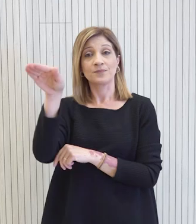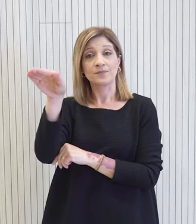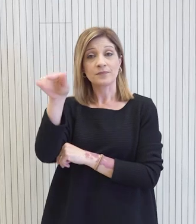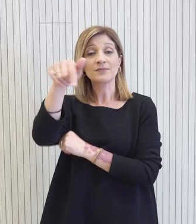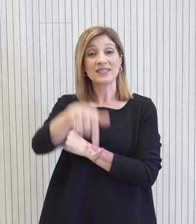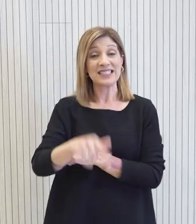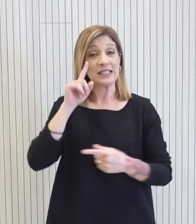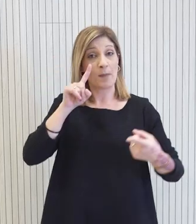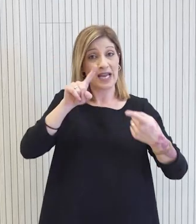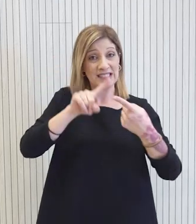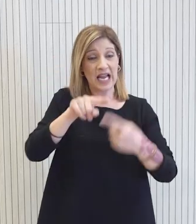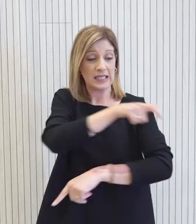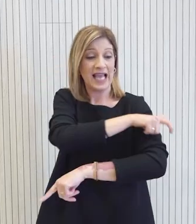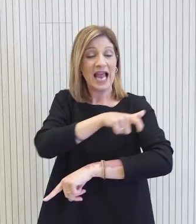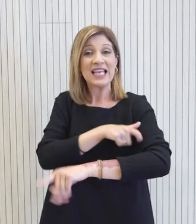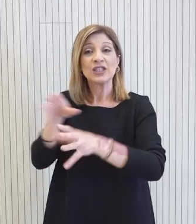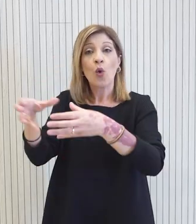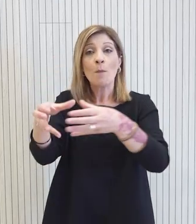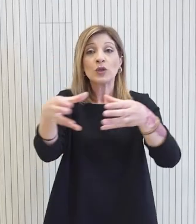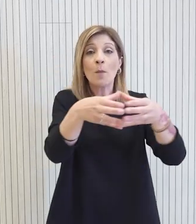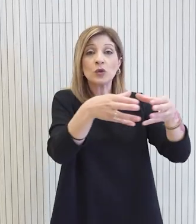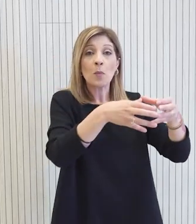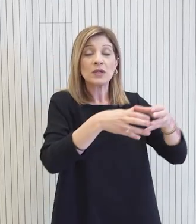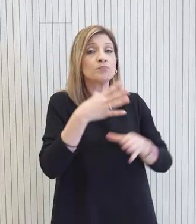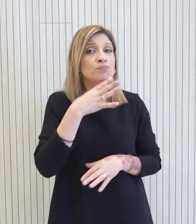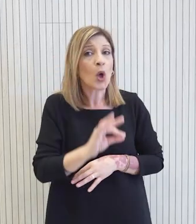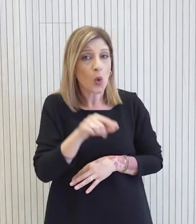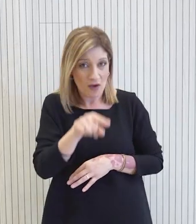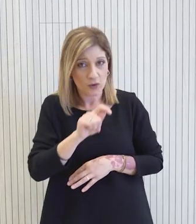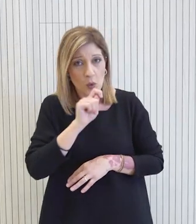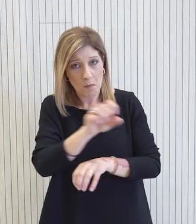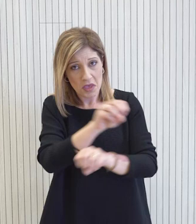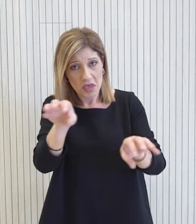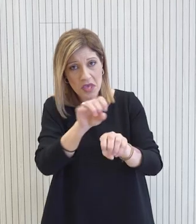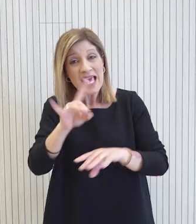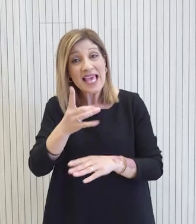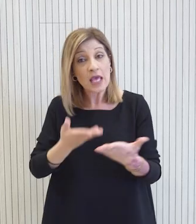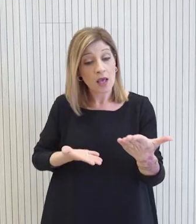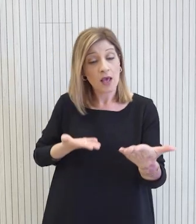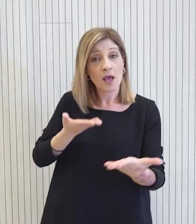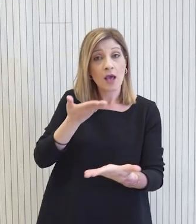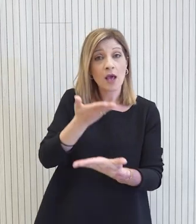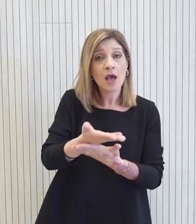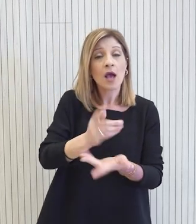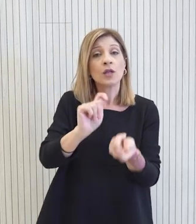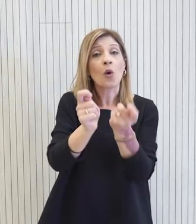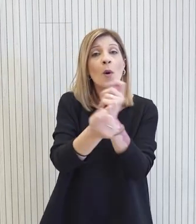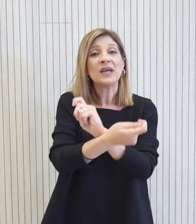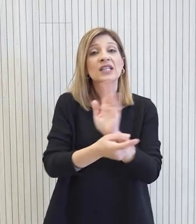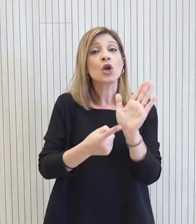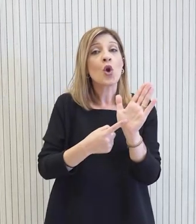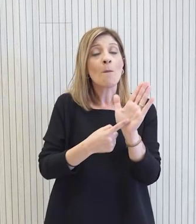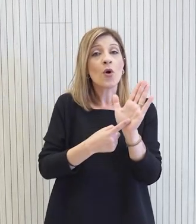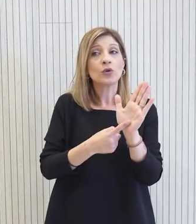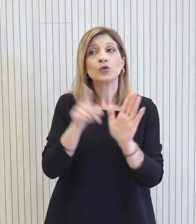αυτό το μήνυμα από την κυβέρνηση ή υπάρχει καθώς όλο ο τρόπος ότι προτείχεστε να καταφέρει τα κομμάτα για το τροποτικό νομοσχέδιο. Όχι,